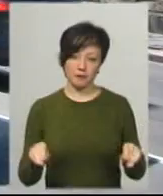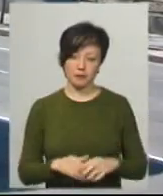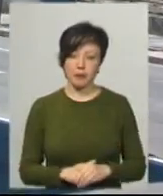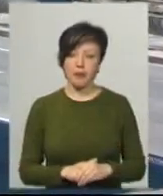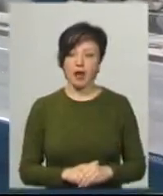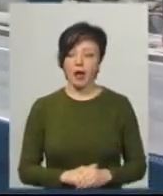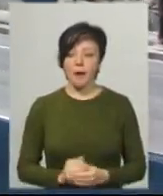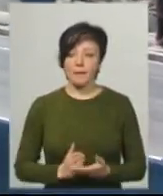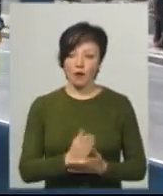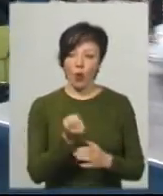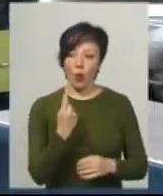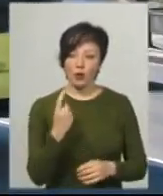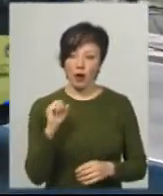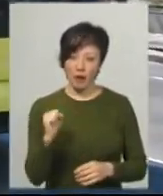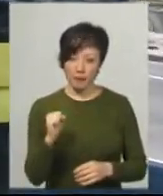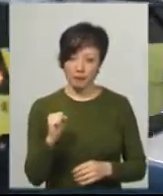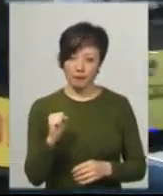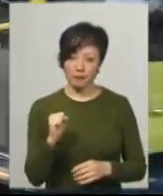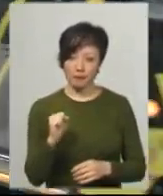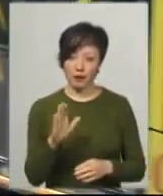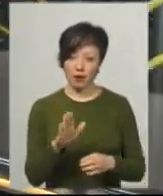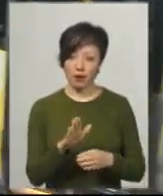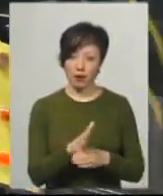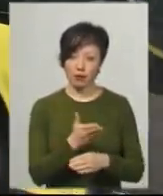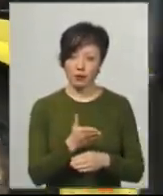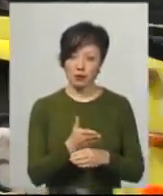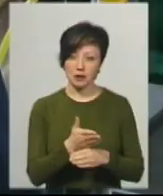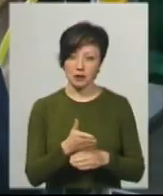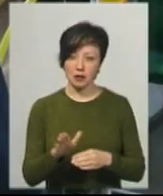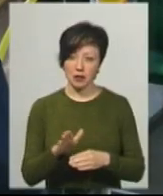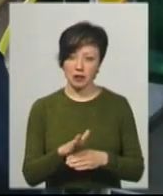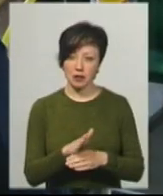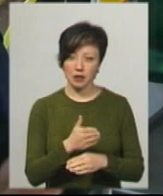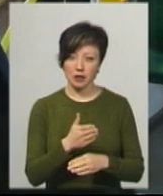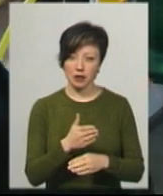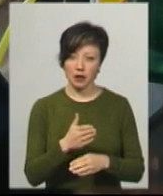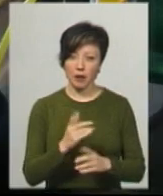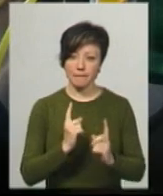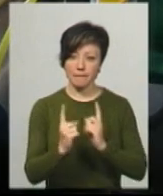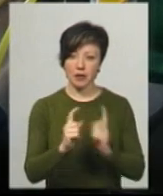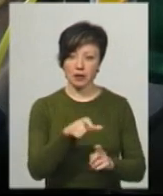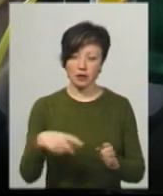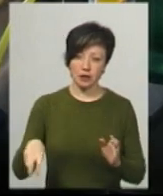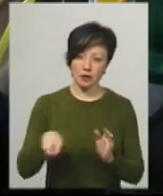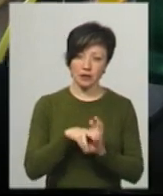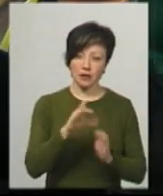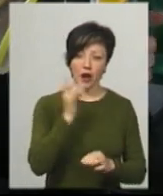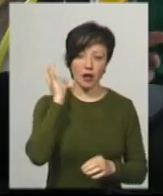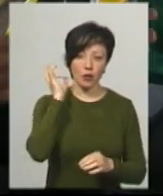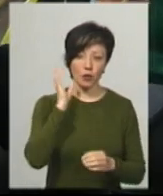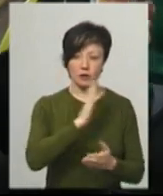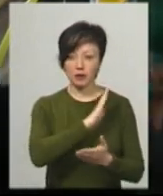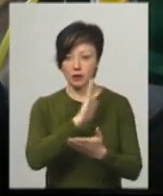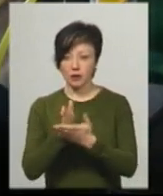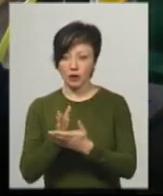Маршрут 11А розділили навпіл, каже кондукторка, аби розділити пасажиропотік. Тому що загрожаються всі від Катіона і